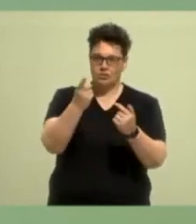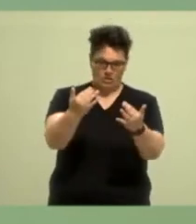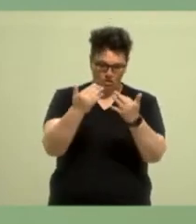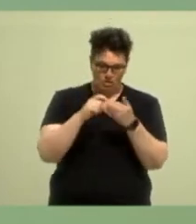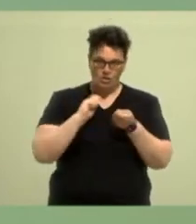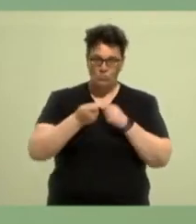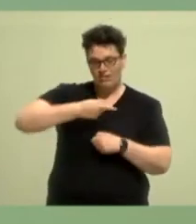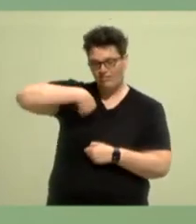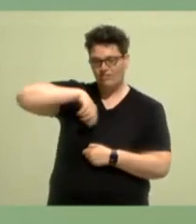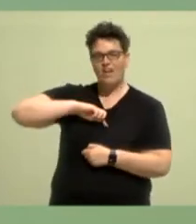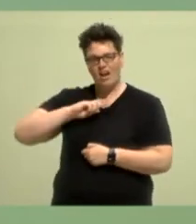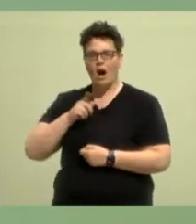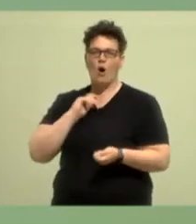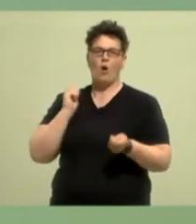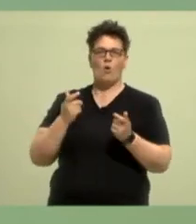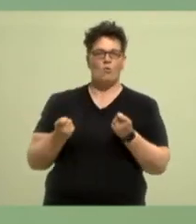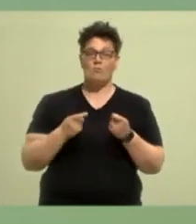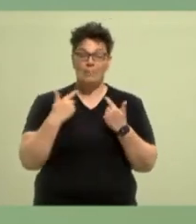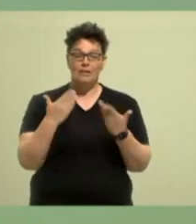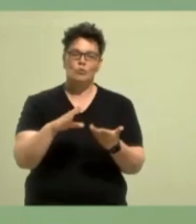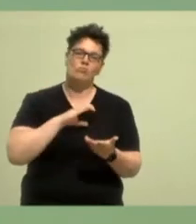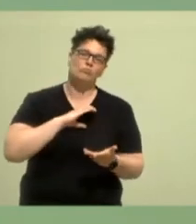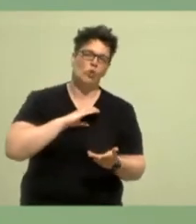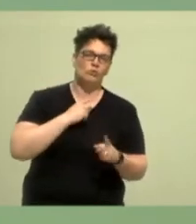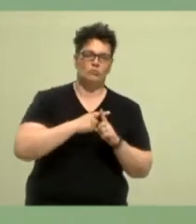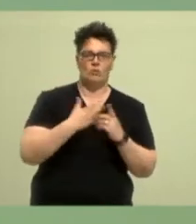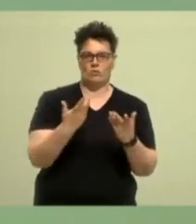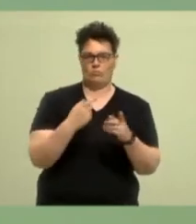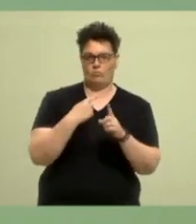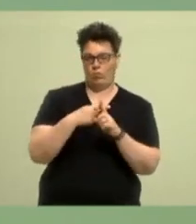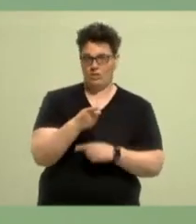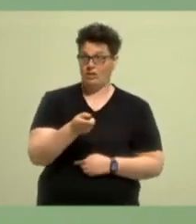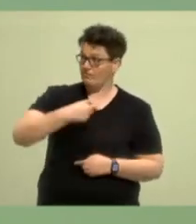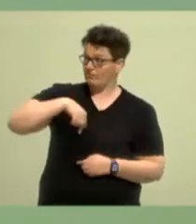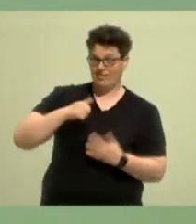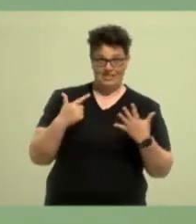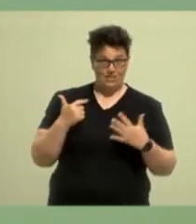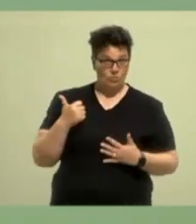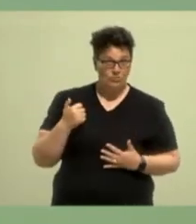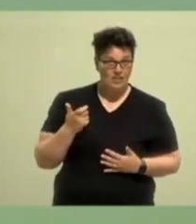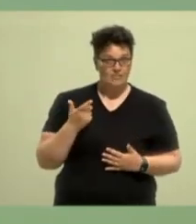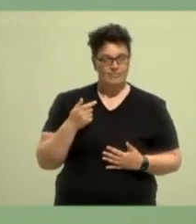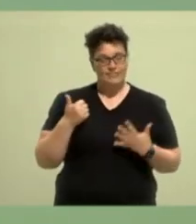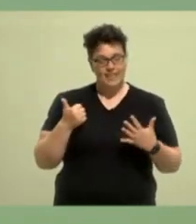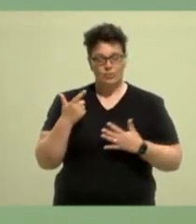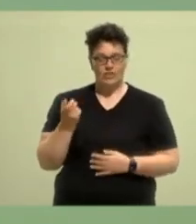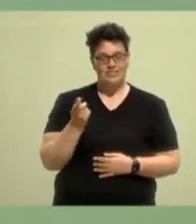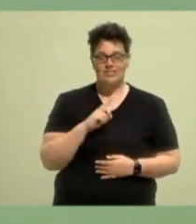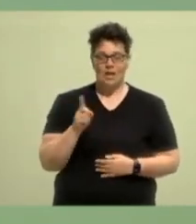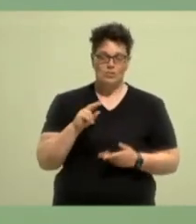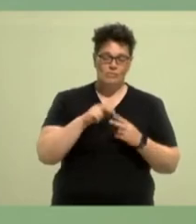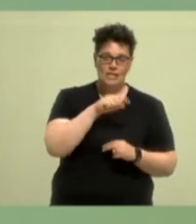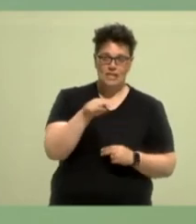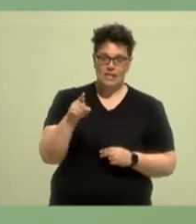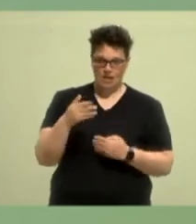sind wir sehr, sehr gut aufgestellt. Wir alle Potenziale. Wir sind 26.000 Mitglieder und wir wachsen weiter. Mit